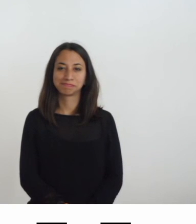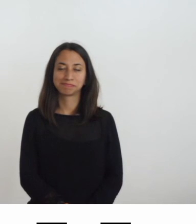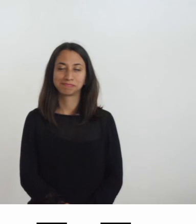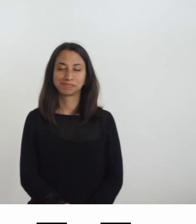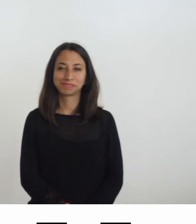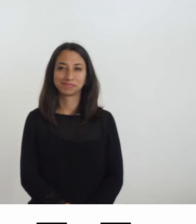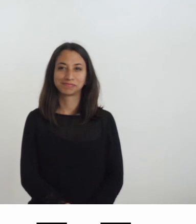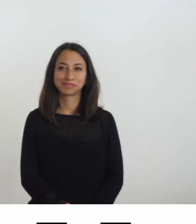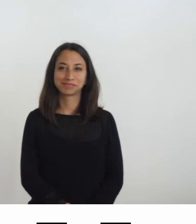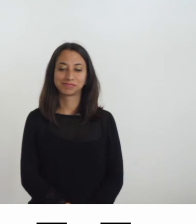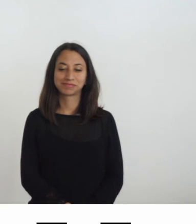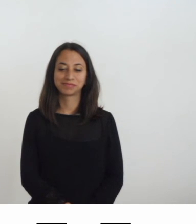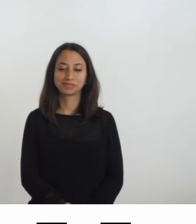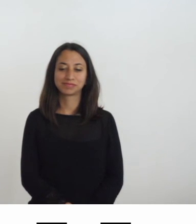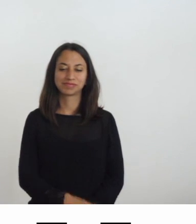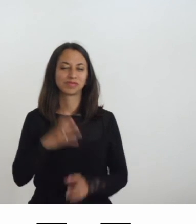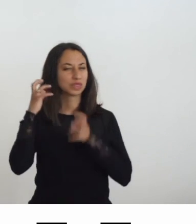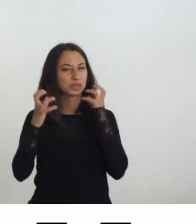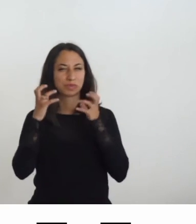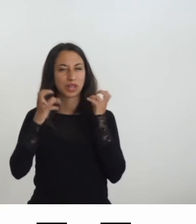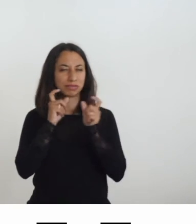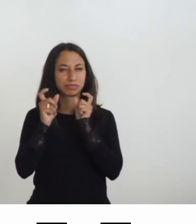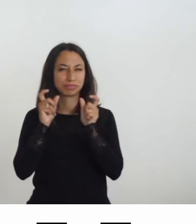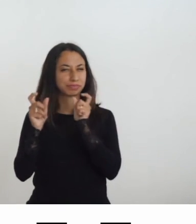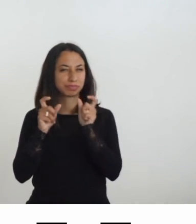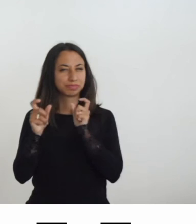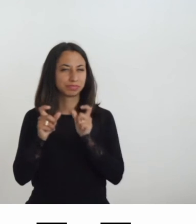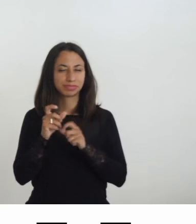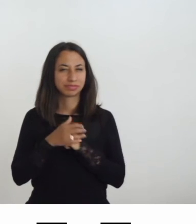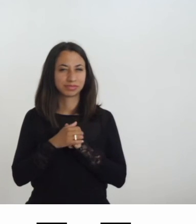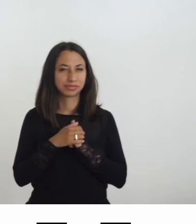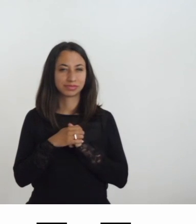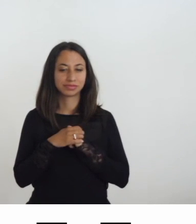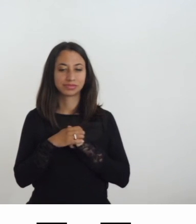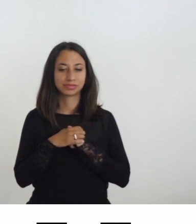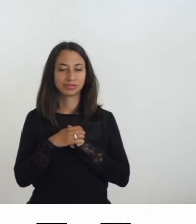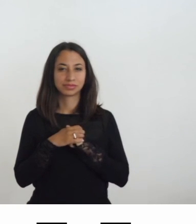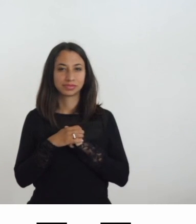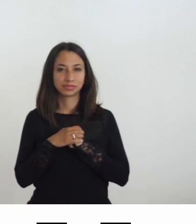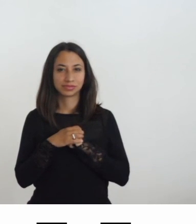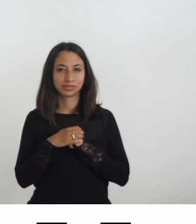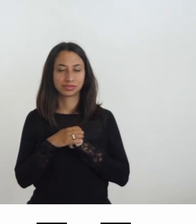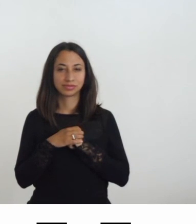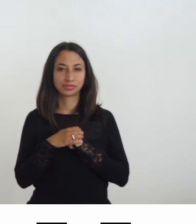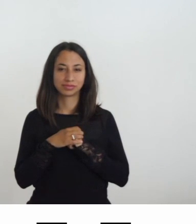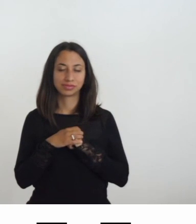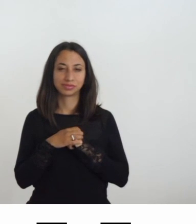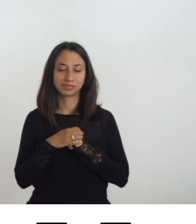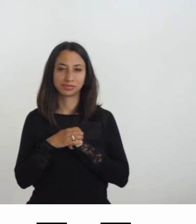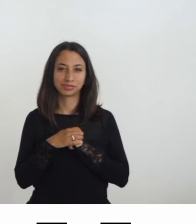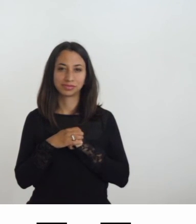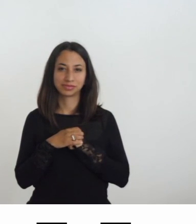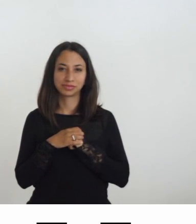un compositore va al pianoforte e mette le mani sul piano ma non sa che cosa